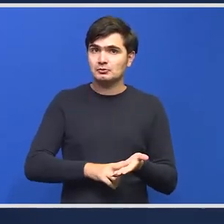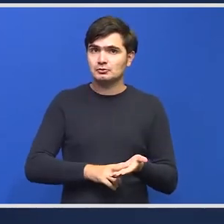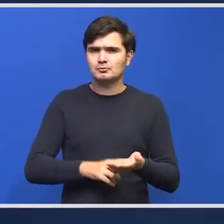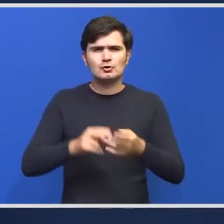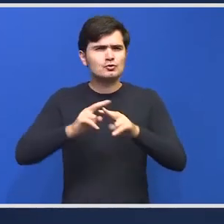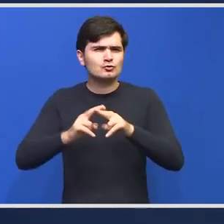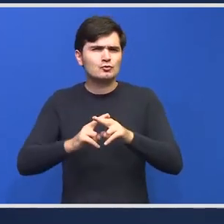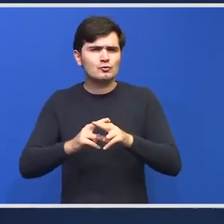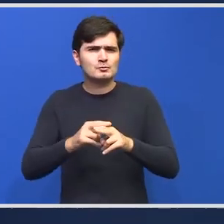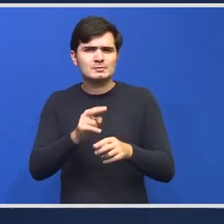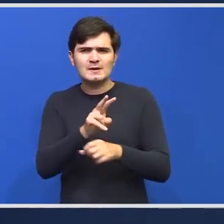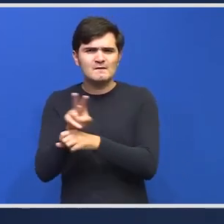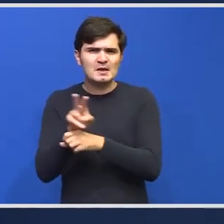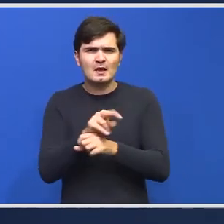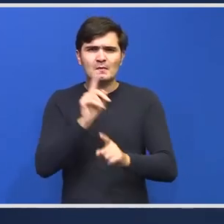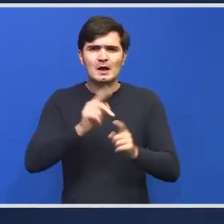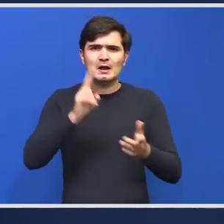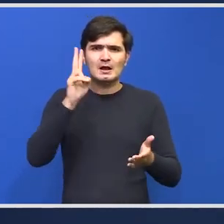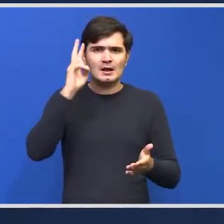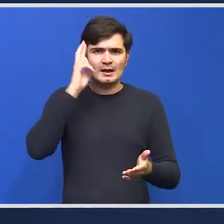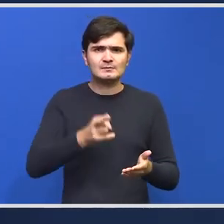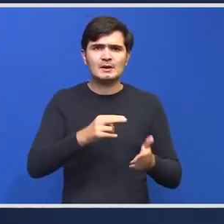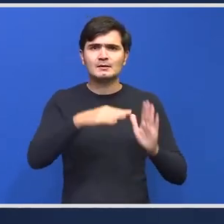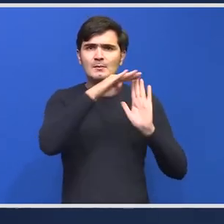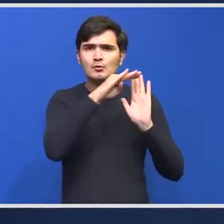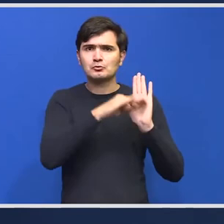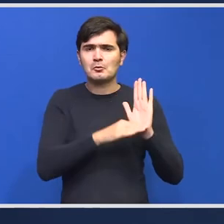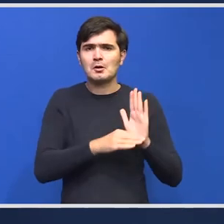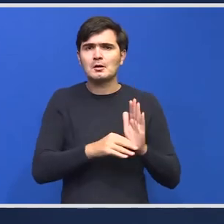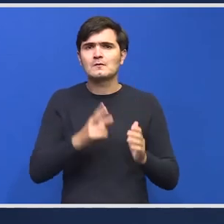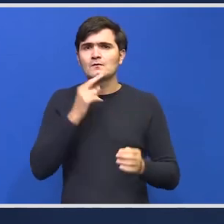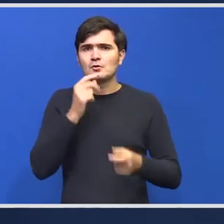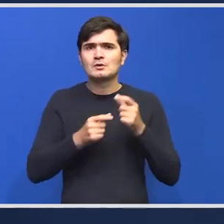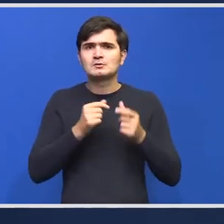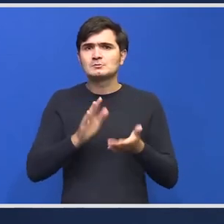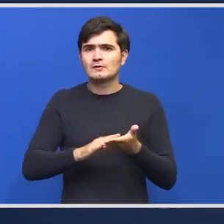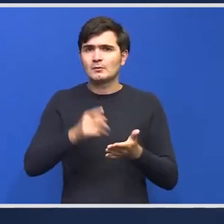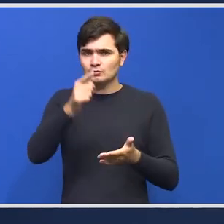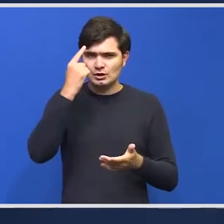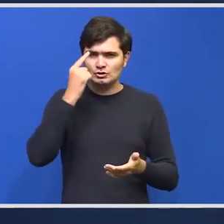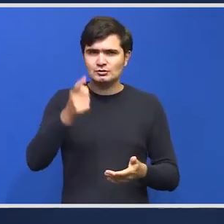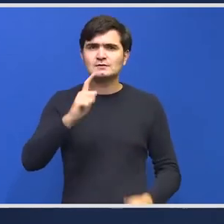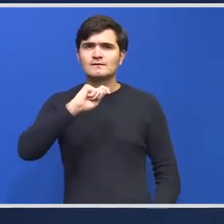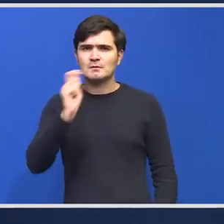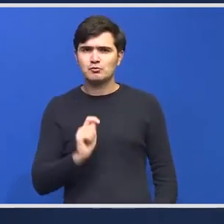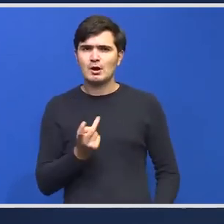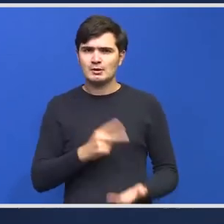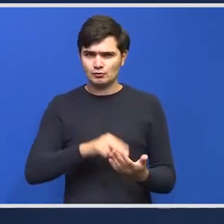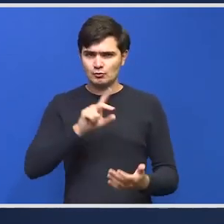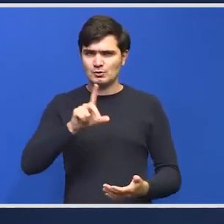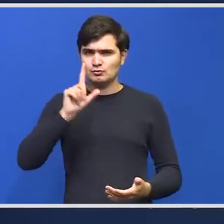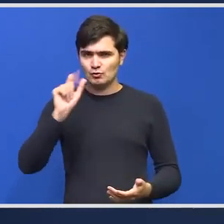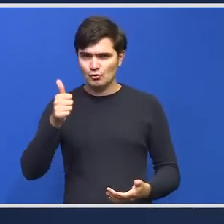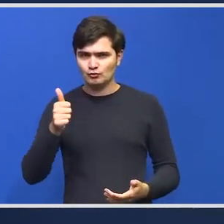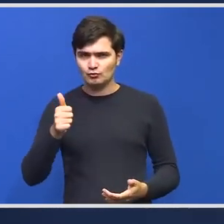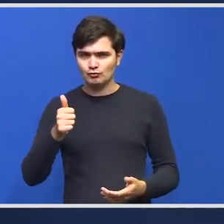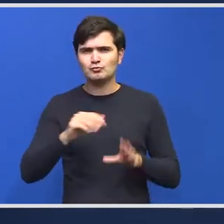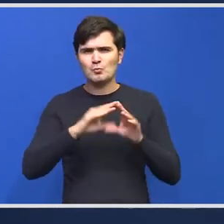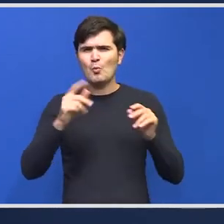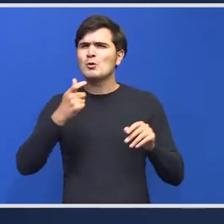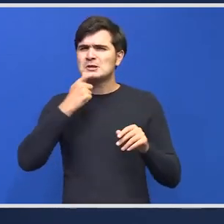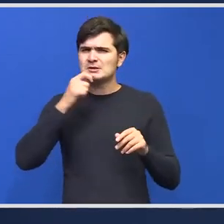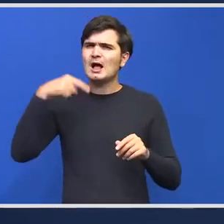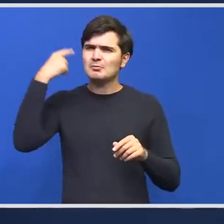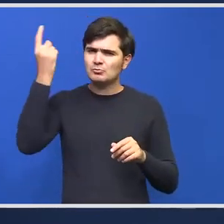dacă aceste protocoale sunt aplicate mă refer la faptul sunt convinsă că știți că în februare 2021 deci la niște ani după